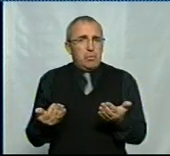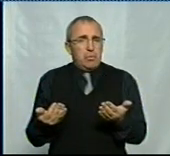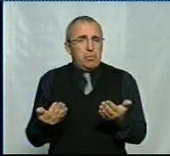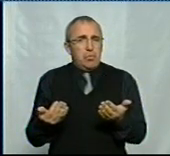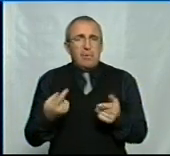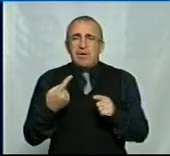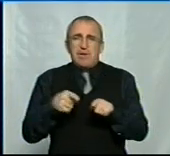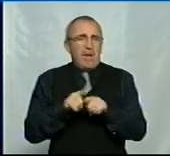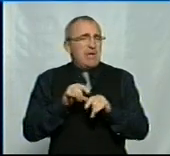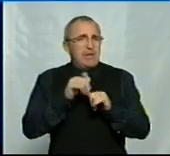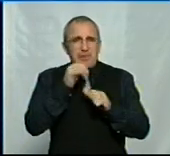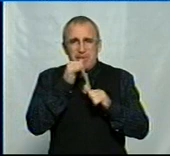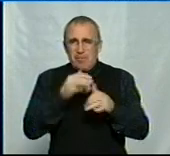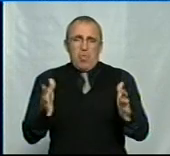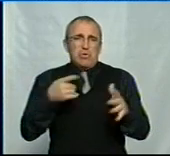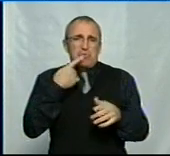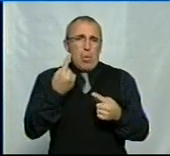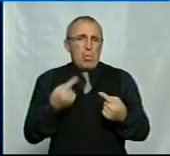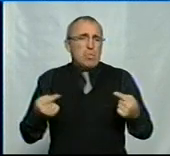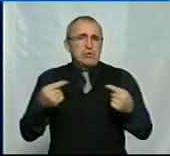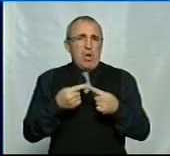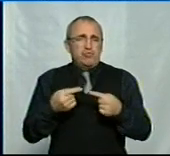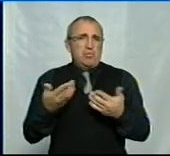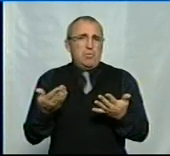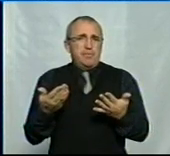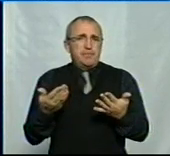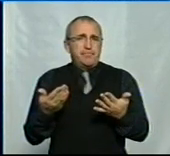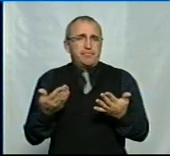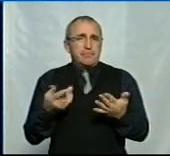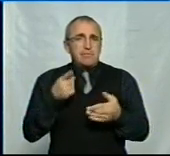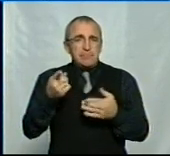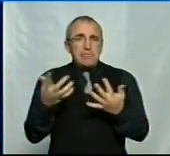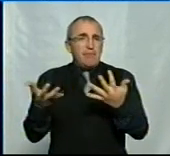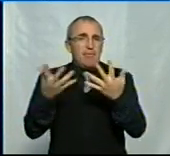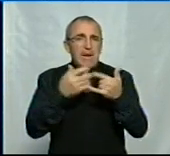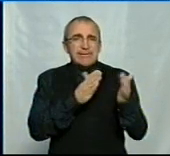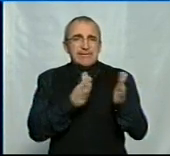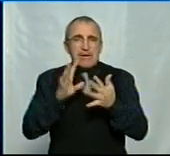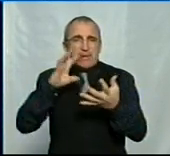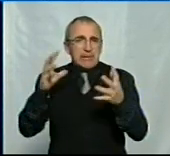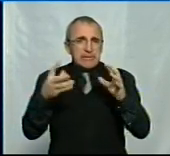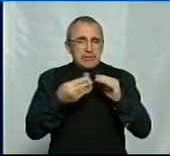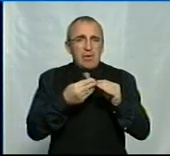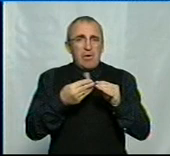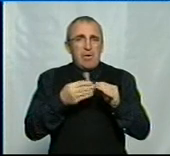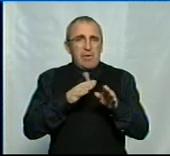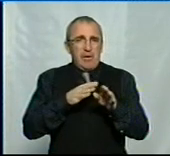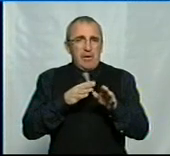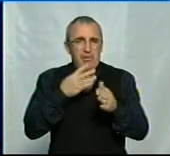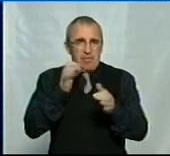Так не можна однозначно говорити. Розумієте, ті ж дані статистики, які ви наводили перед